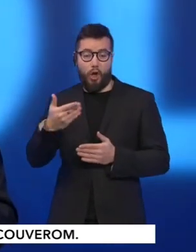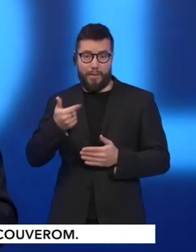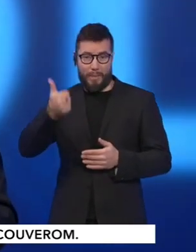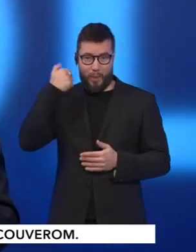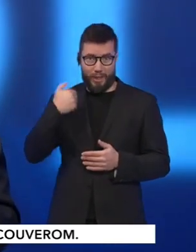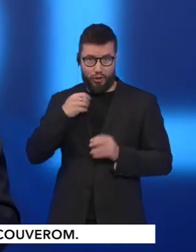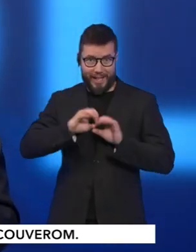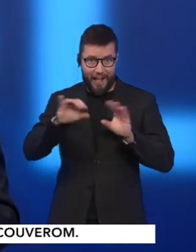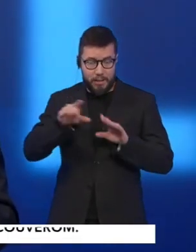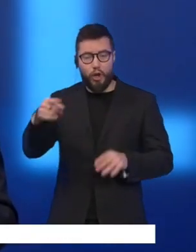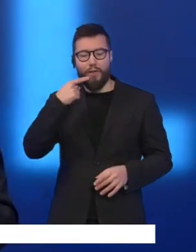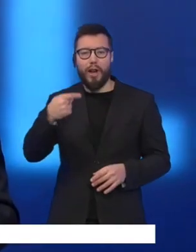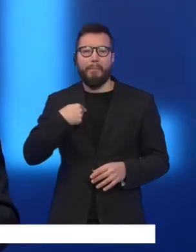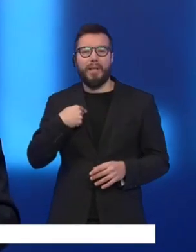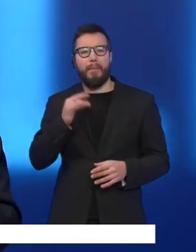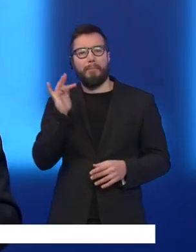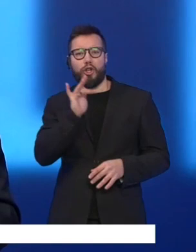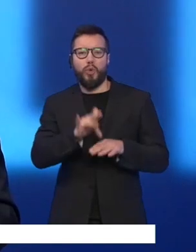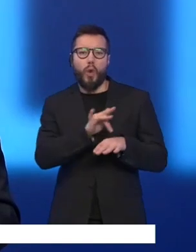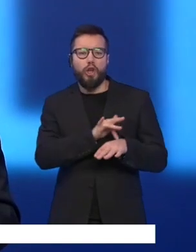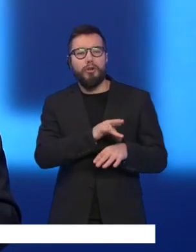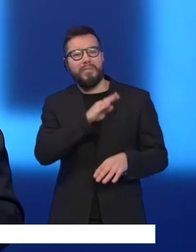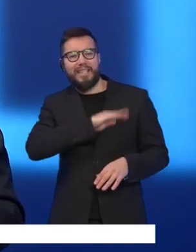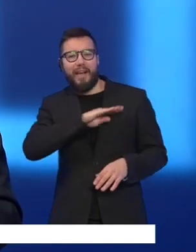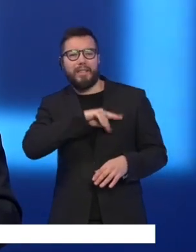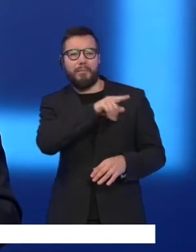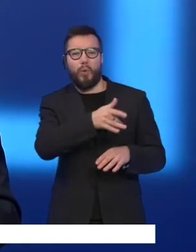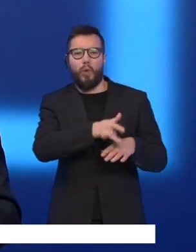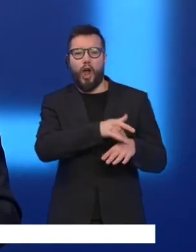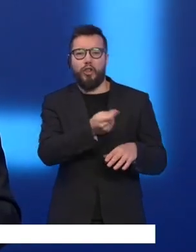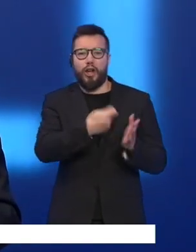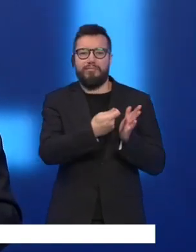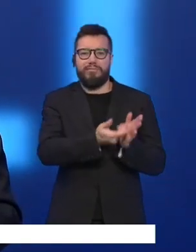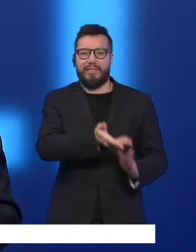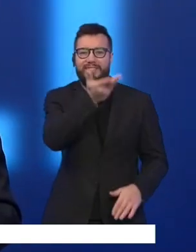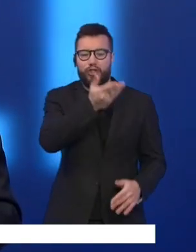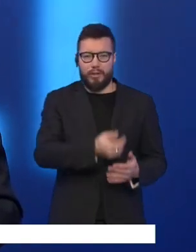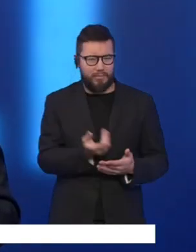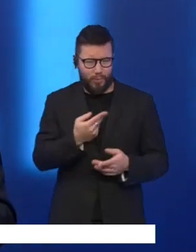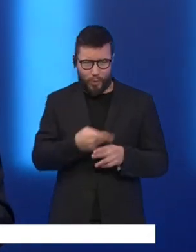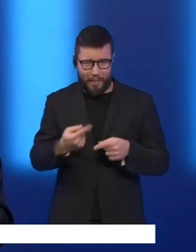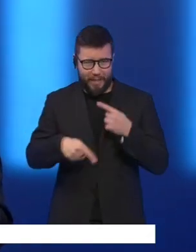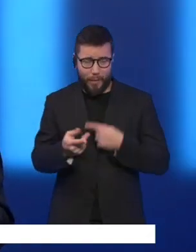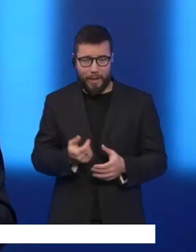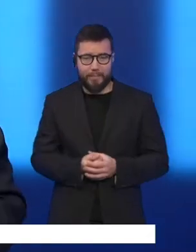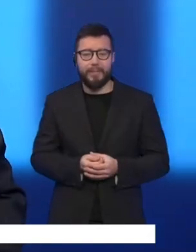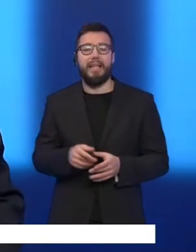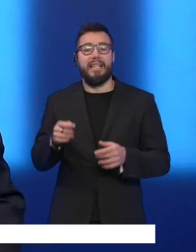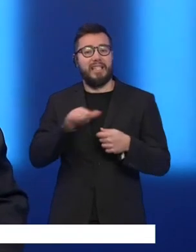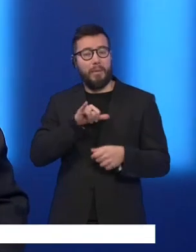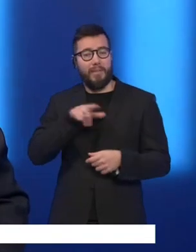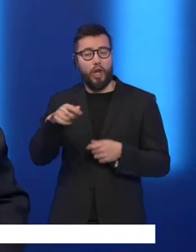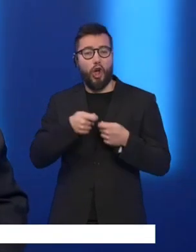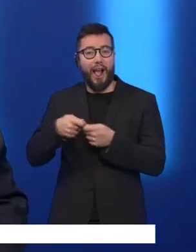seniorom, lebo vraj dôchodcom závidíme na výšenie dôchodkov. A to napriek tomu, že to bolo úplne inak. A dokonca aj jeho koaličný